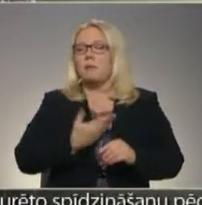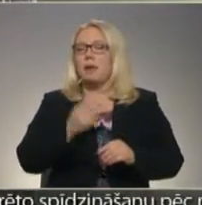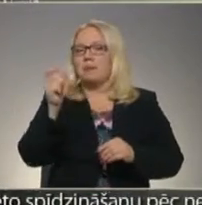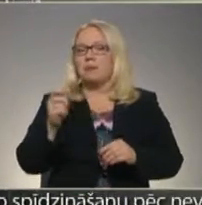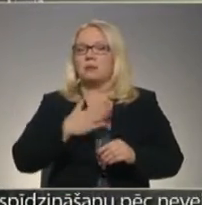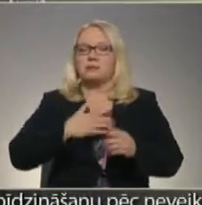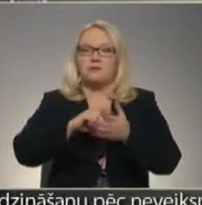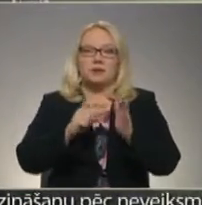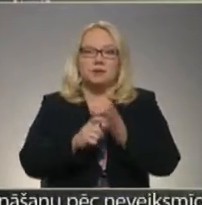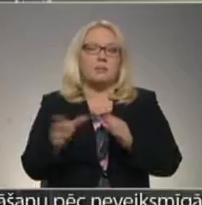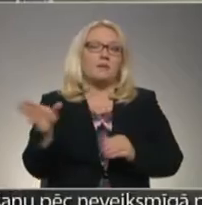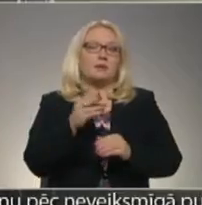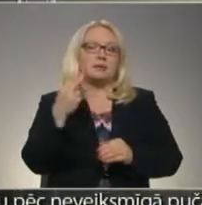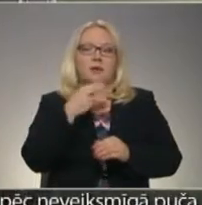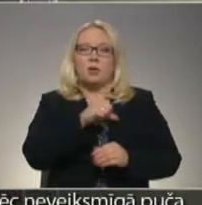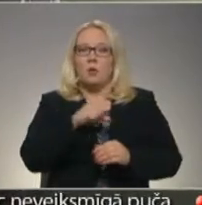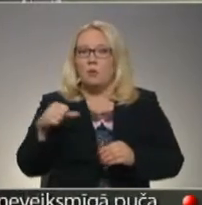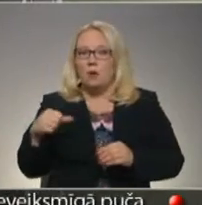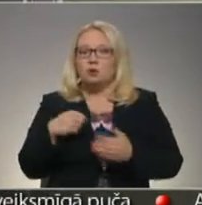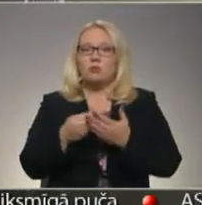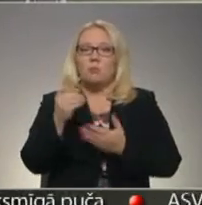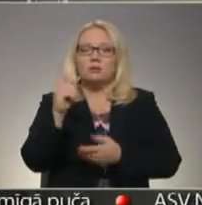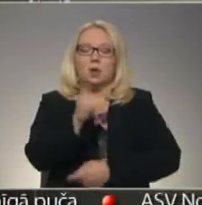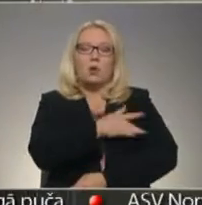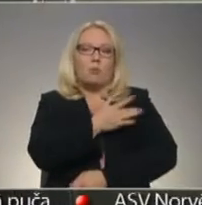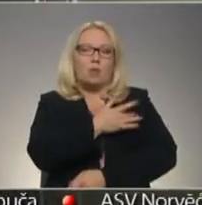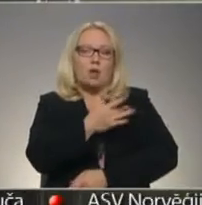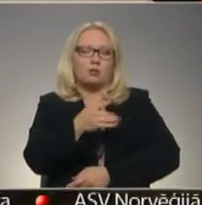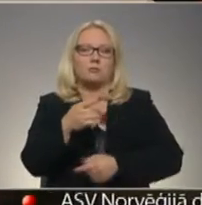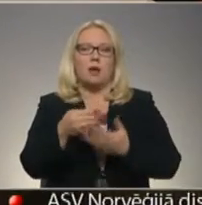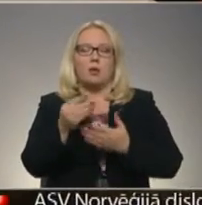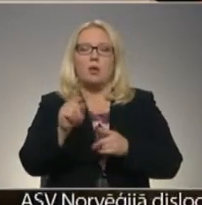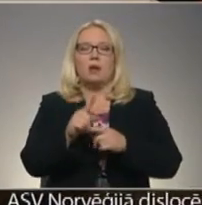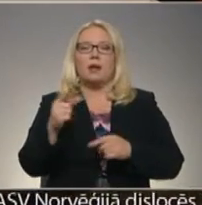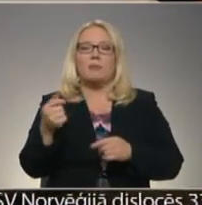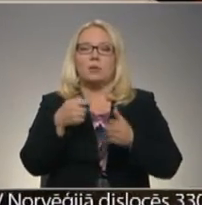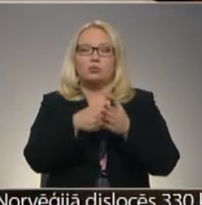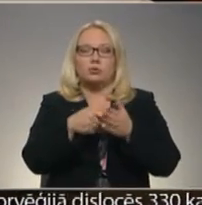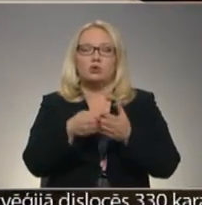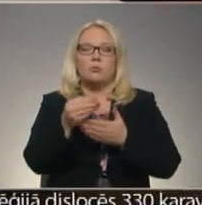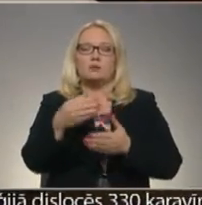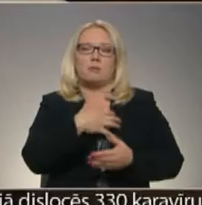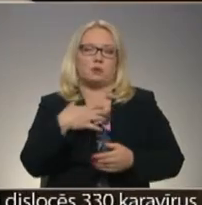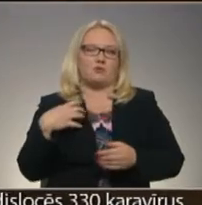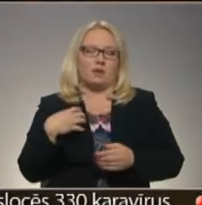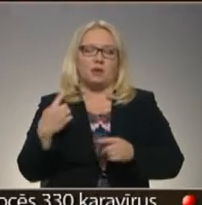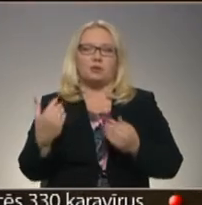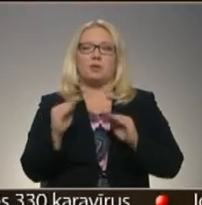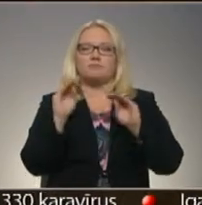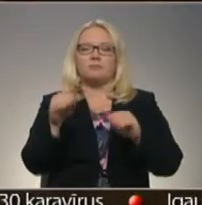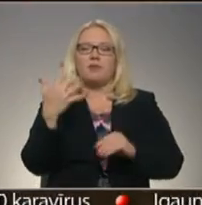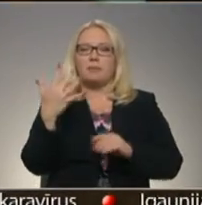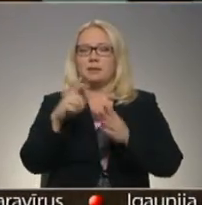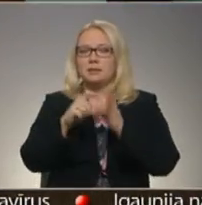visi saimnieko paši maksājot vien komunālos pakalpojums, bet par ēksu uzturēšanu gadā pašvaldība. Šogad iekārtotas vēl piecas